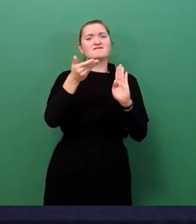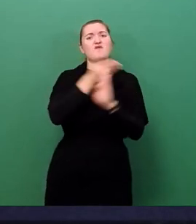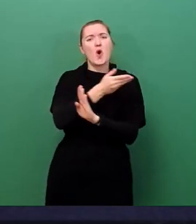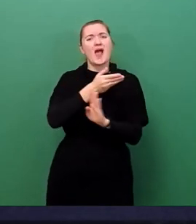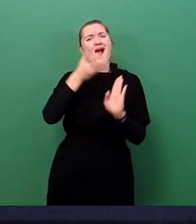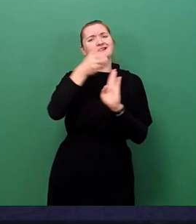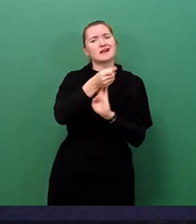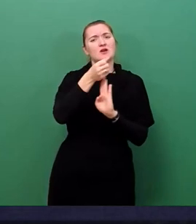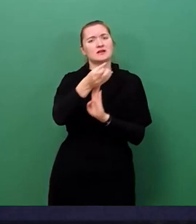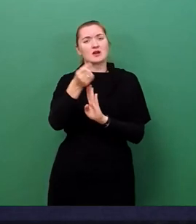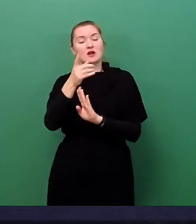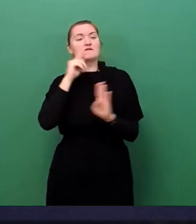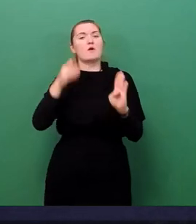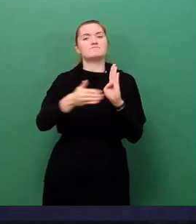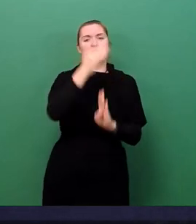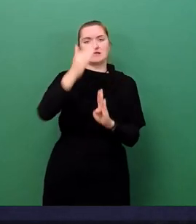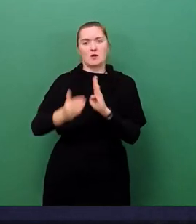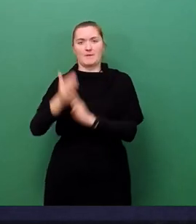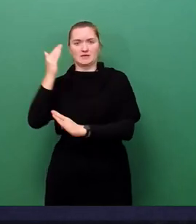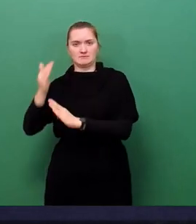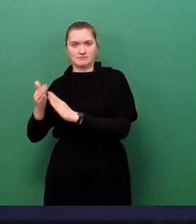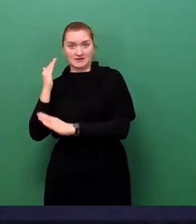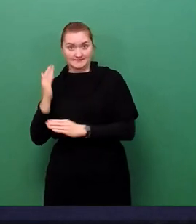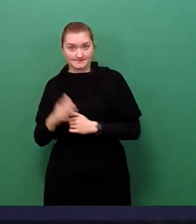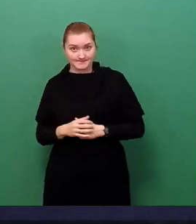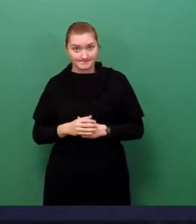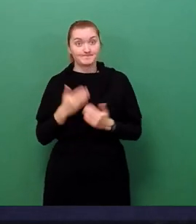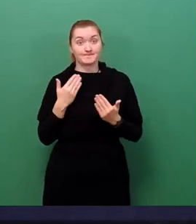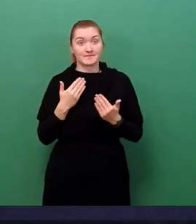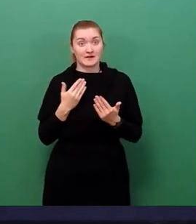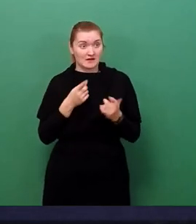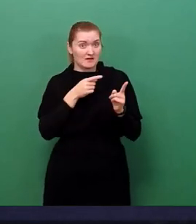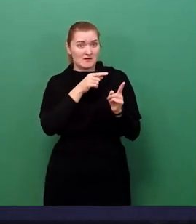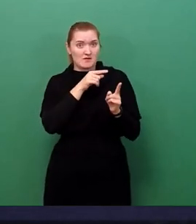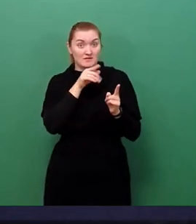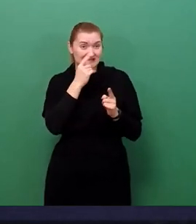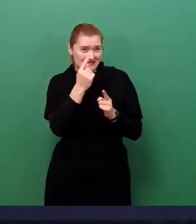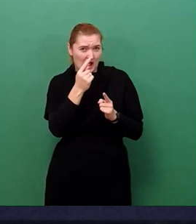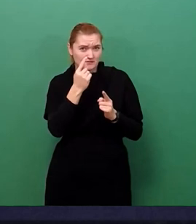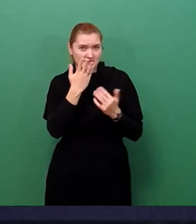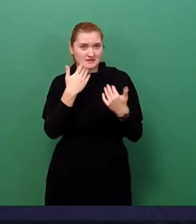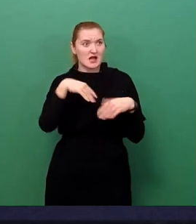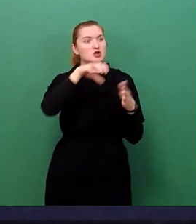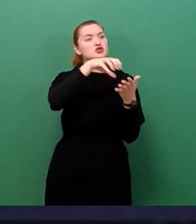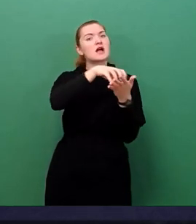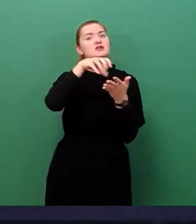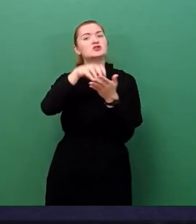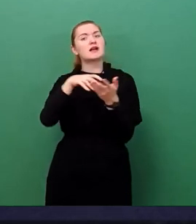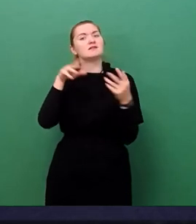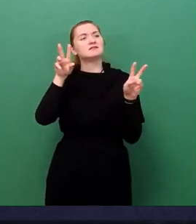Unterbrechung zu kommen. Die Motivationen der von Ihnen zitierten Städte Stolberg und